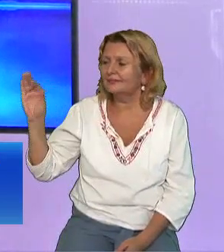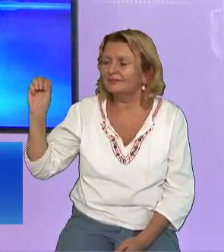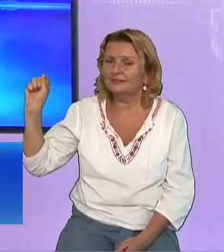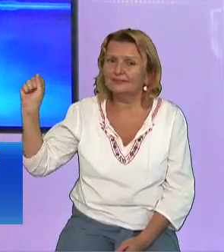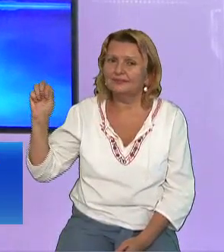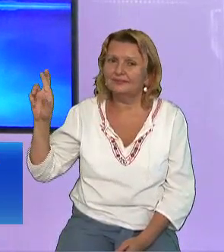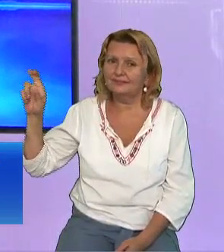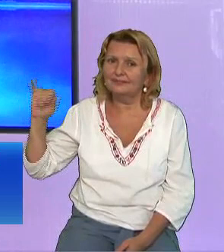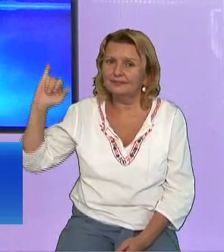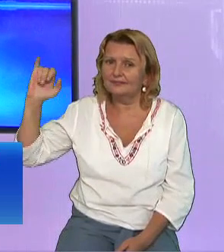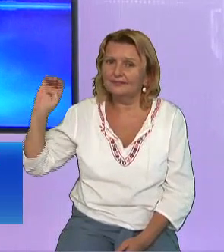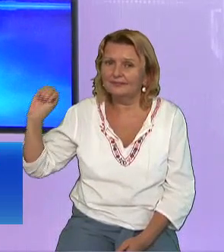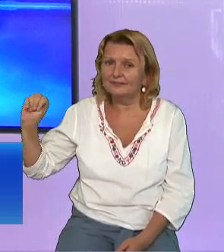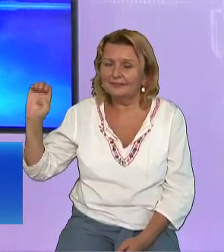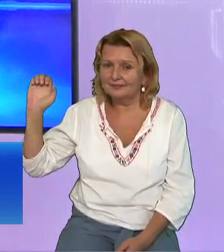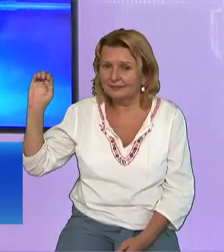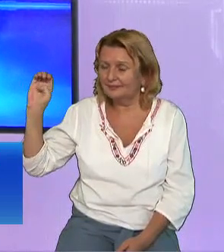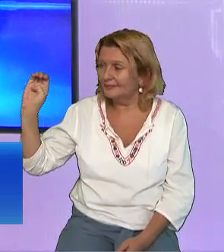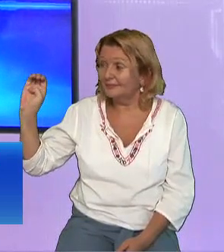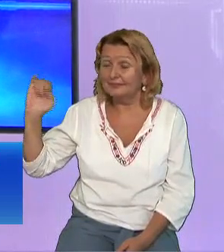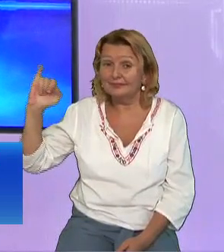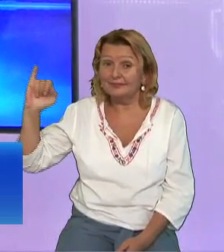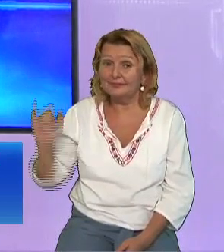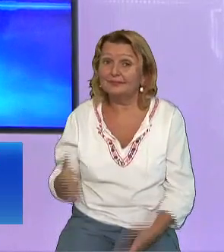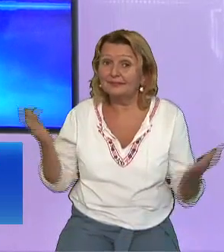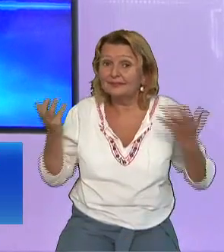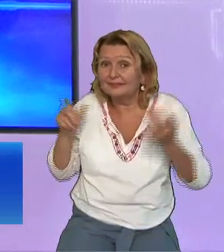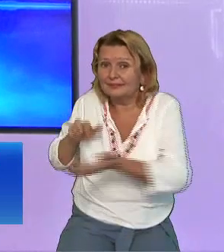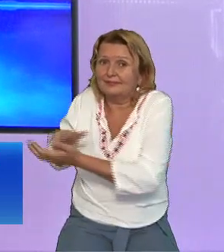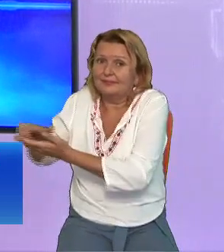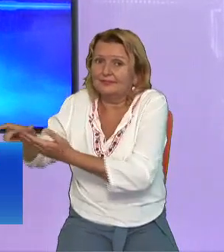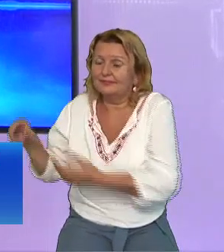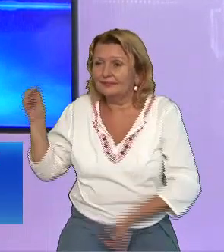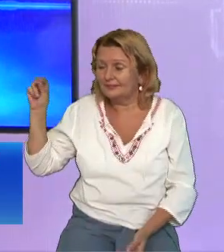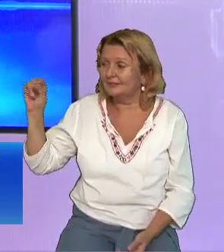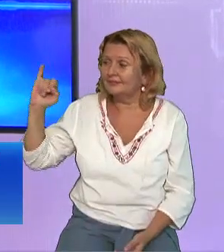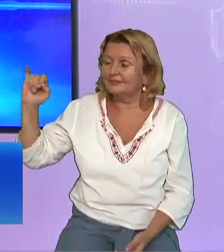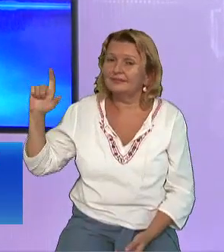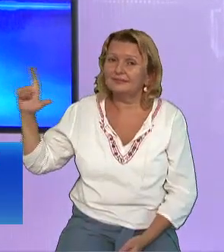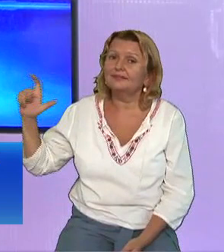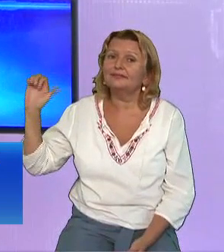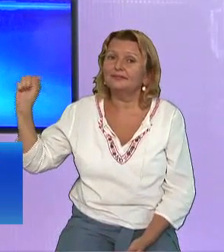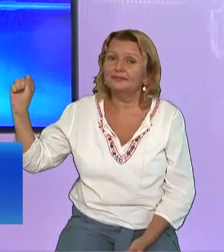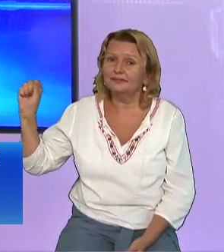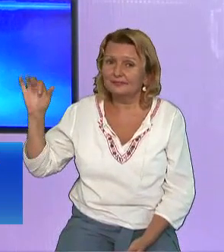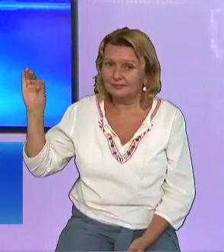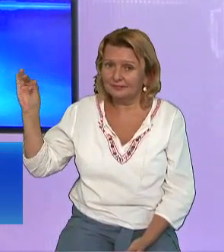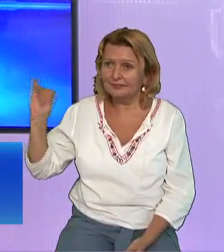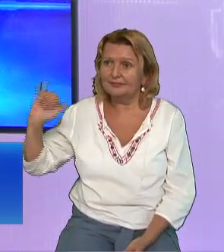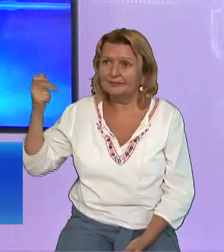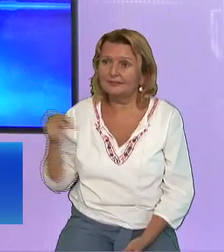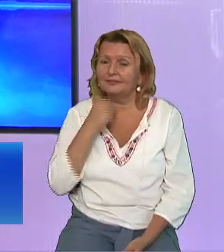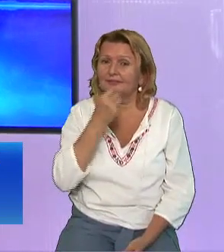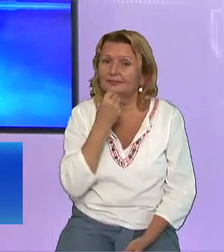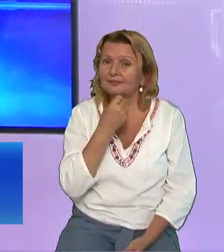Scribii Nu aveau somn S-au dus repede la Pilat Și au zis a doua zi În ziua sabatului S-au dus la el Deși cu o zi